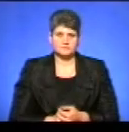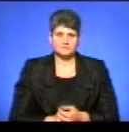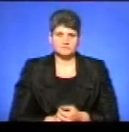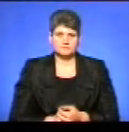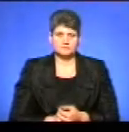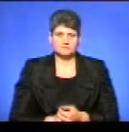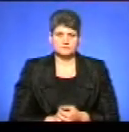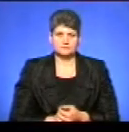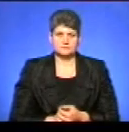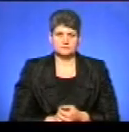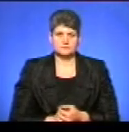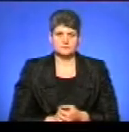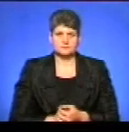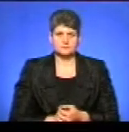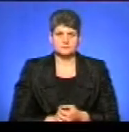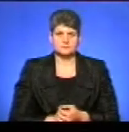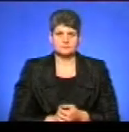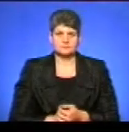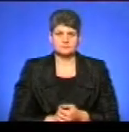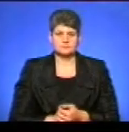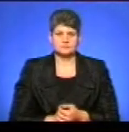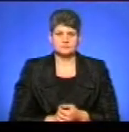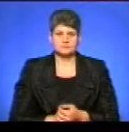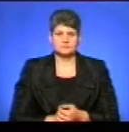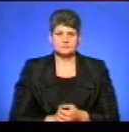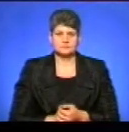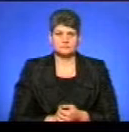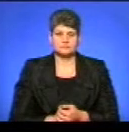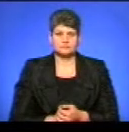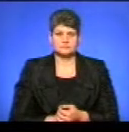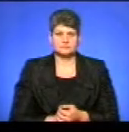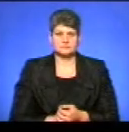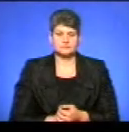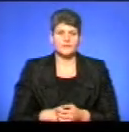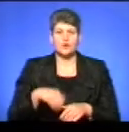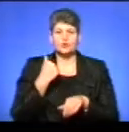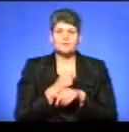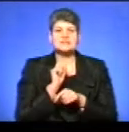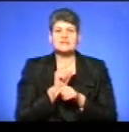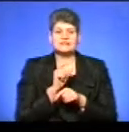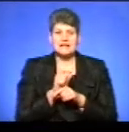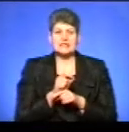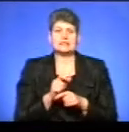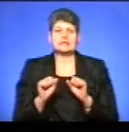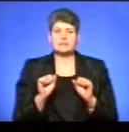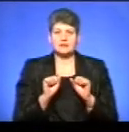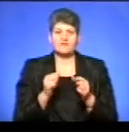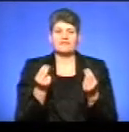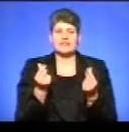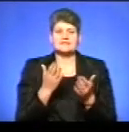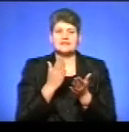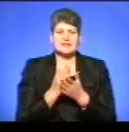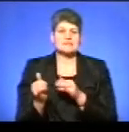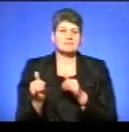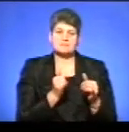Доброго вечора, шановні панели глядачі! Доброго Проші студії! Шані! Основними завданнями департаменту фінансів є